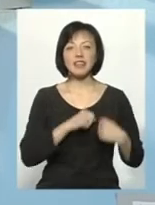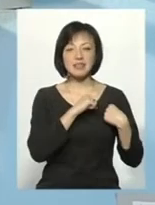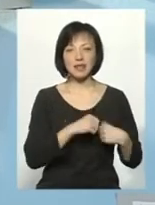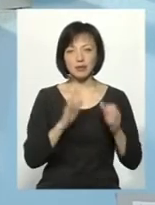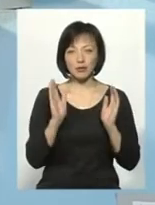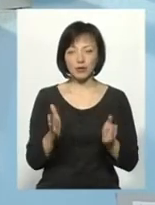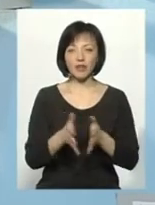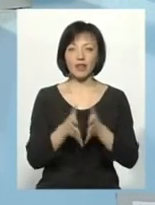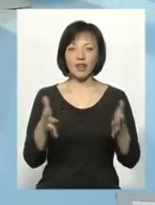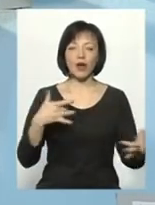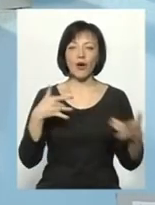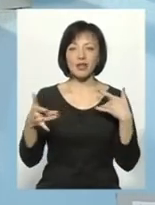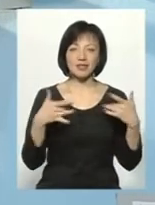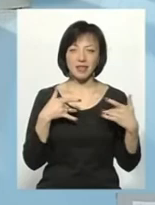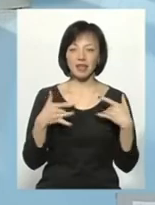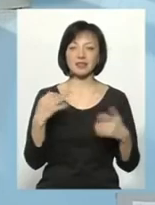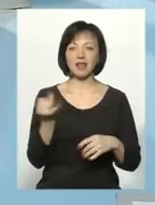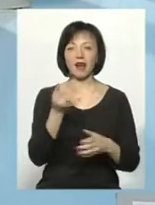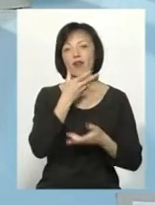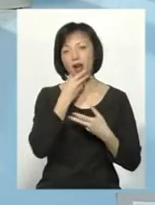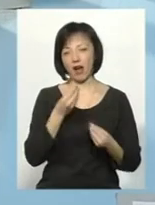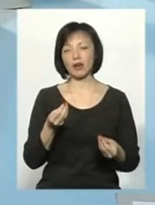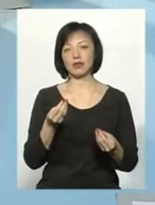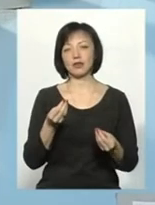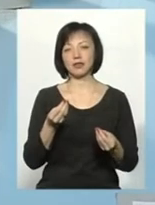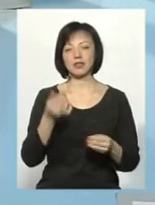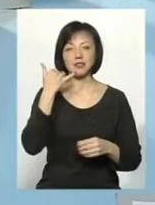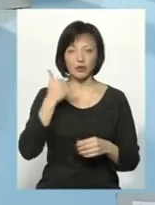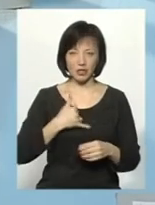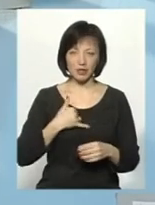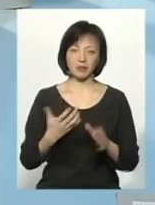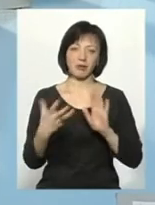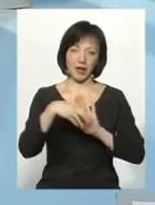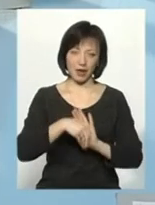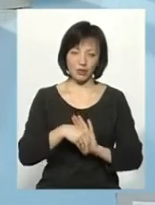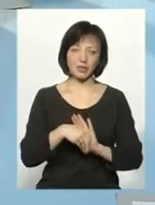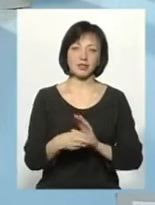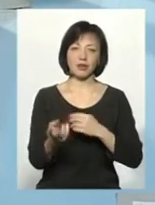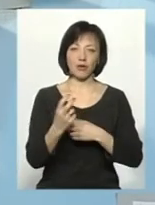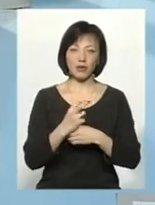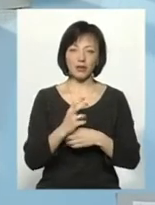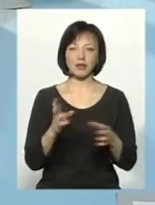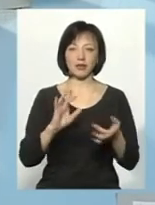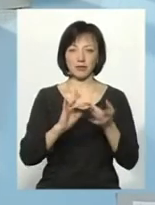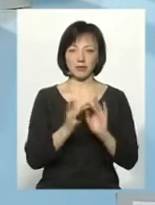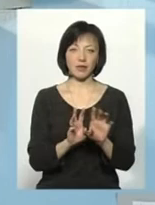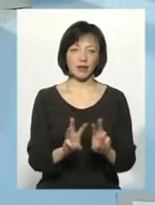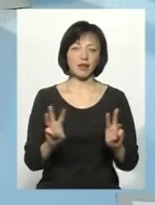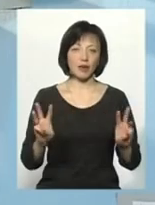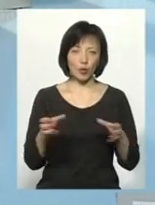буде великий концерт, цікаво, гарно, дзвоніть, приєднуйтеся, заходьте в групу